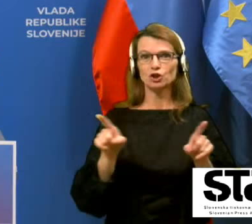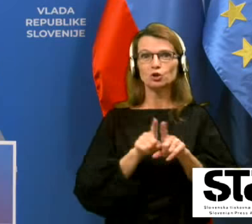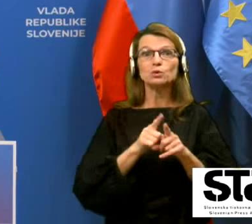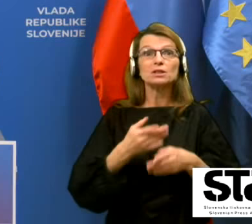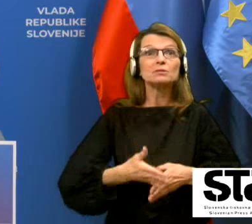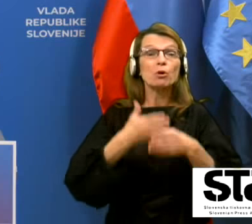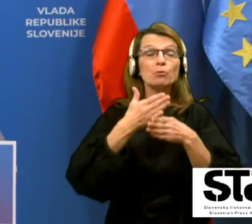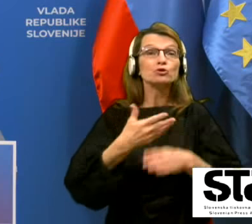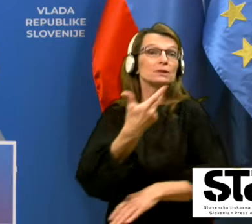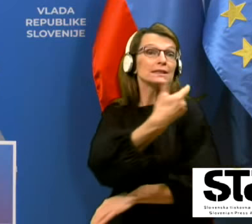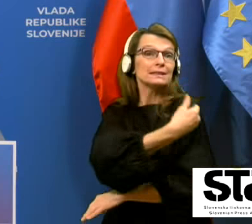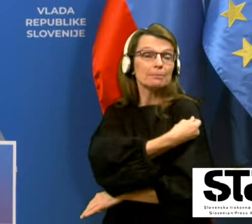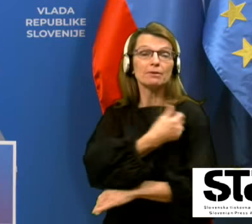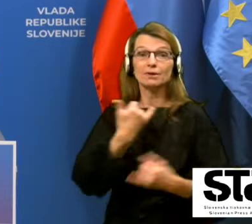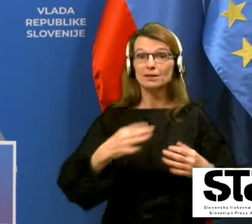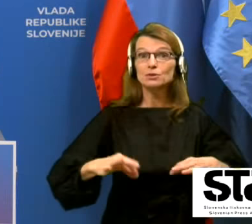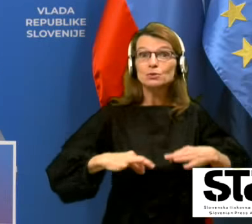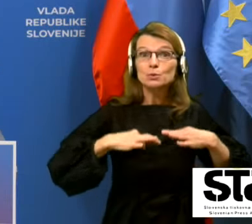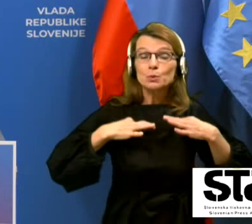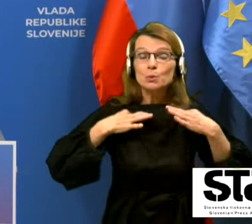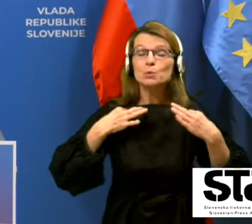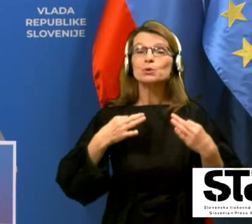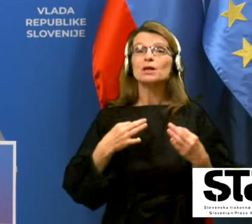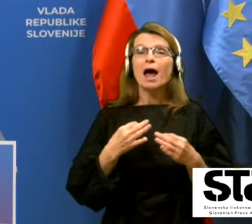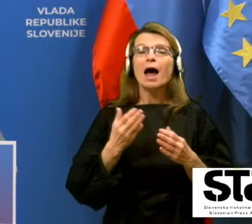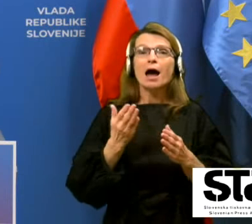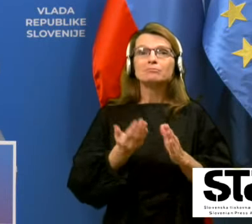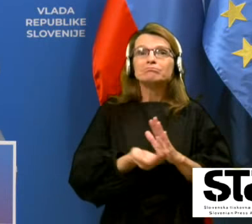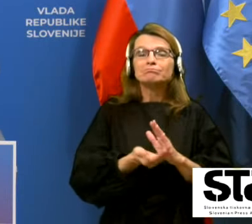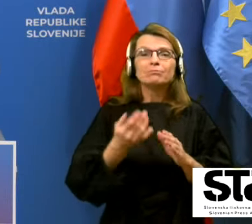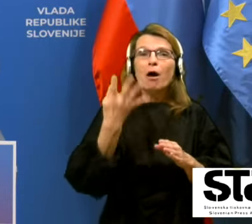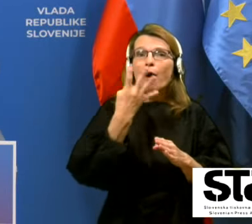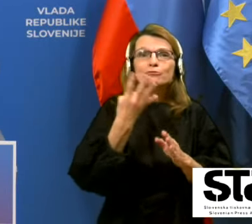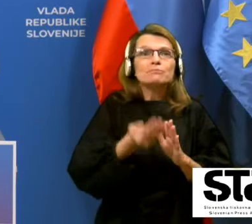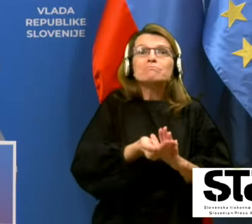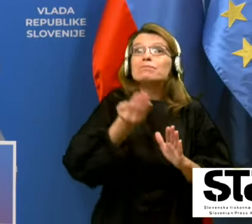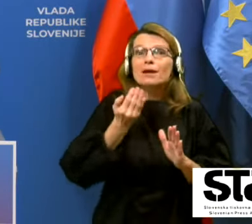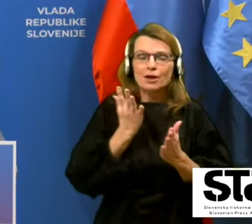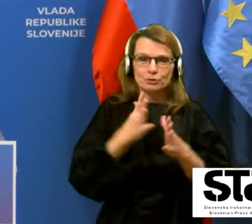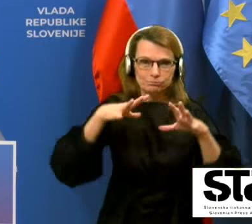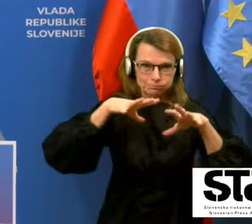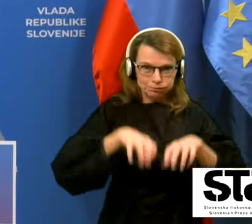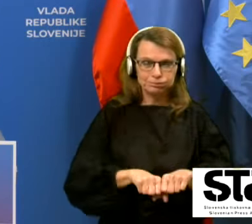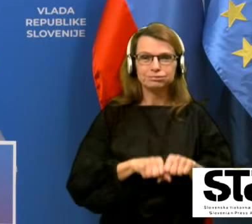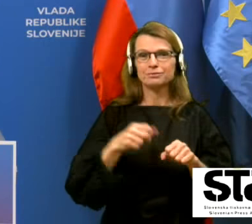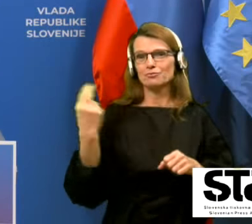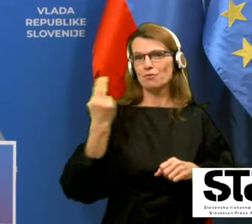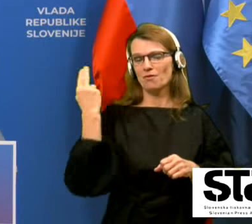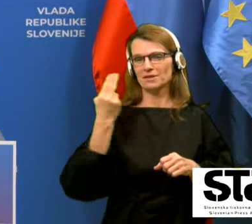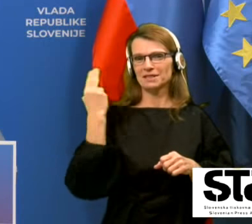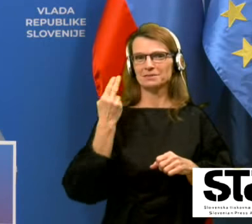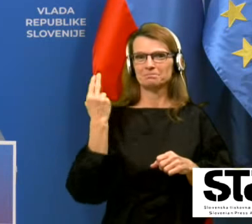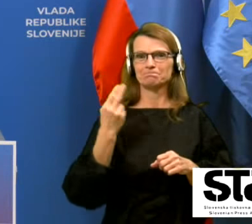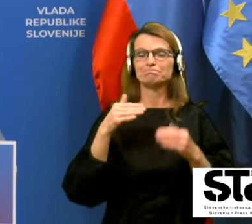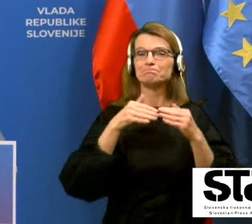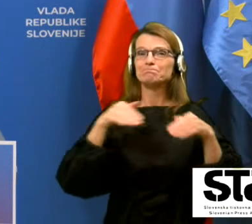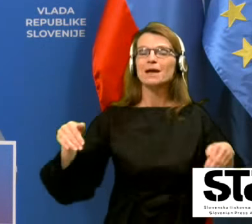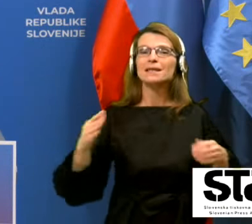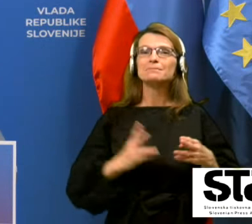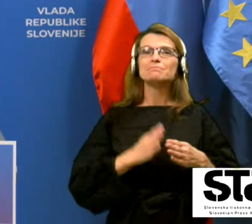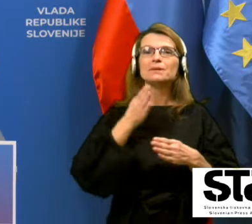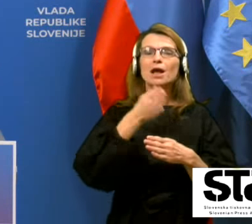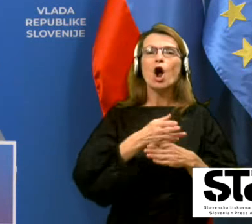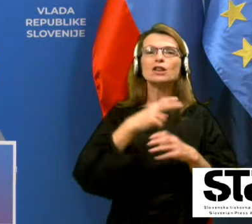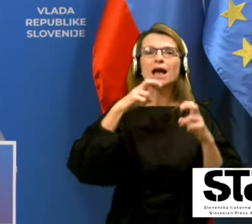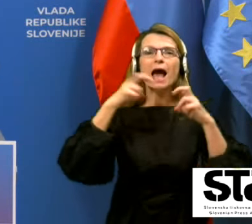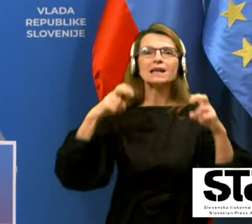cepiva, ki je danes godaj zjutraj še pred četrto uro zjutraj že prispelo v Slovenijo. Na menem prehodu karavanke